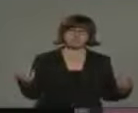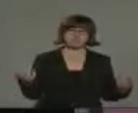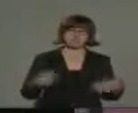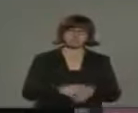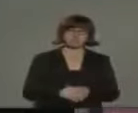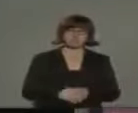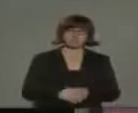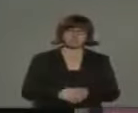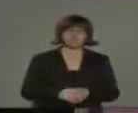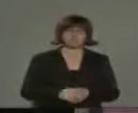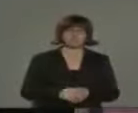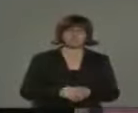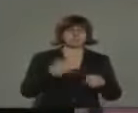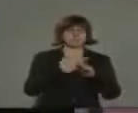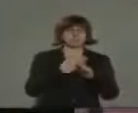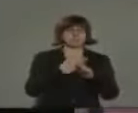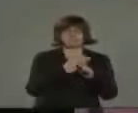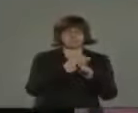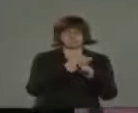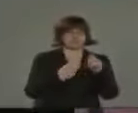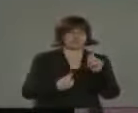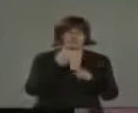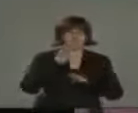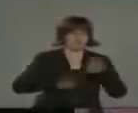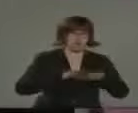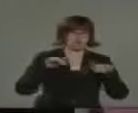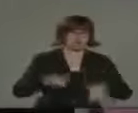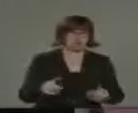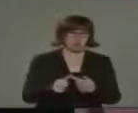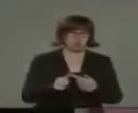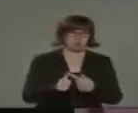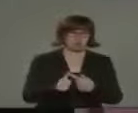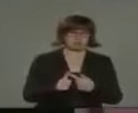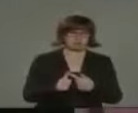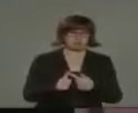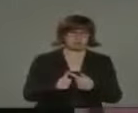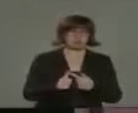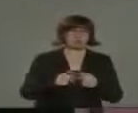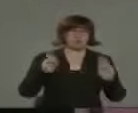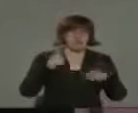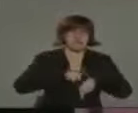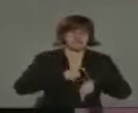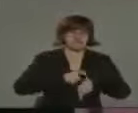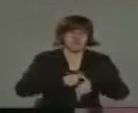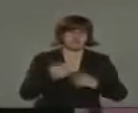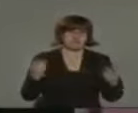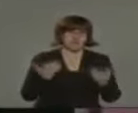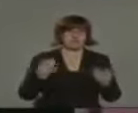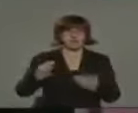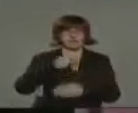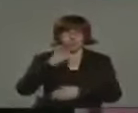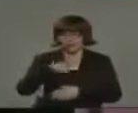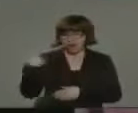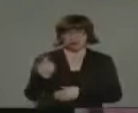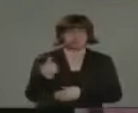Dieser unglaubliche Fortschritt ist zugleich für uns